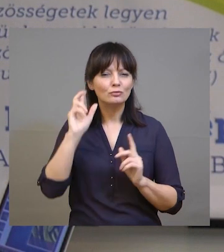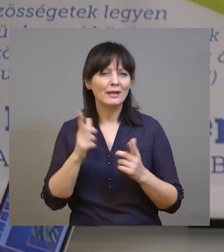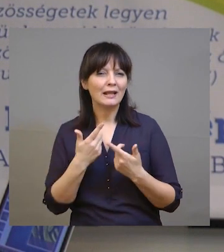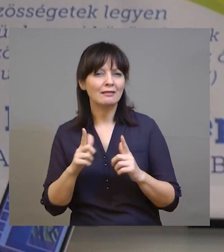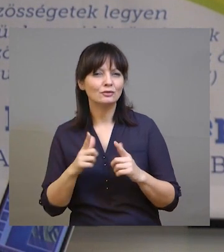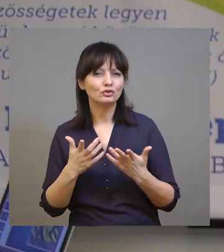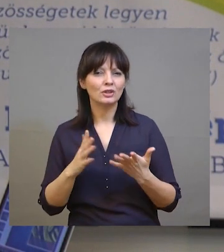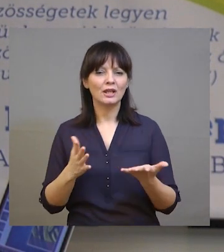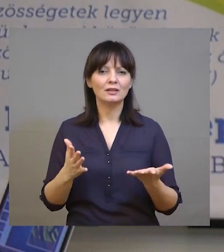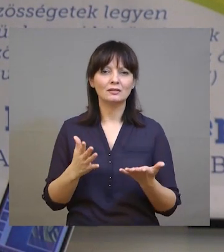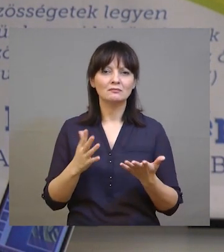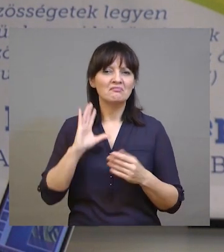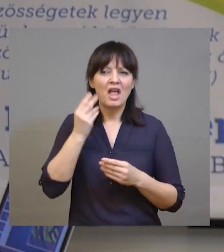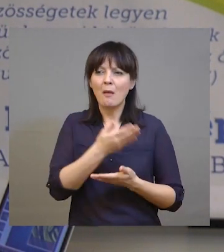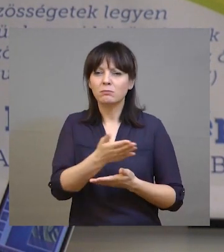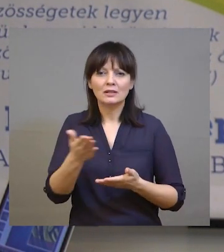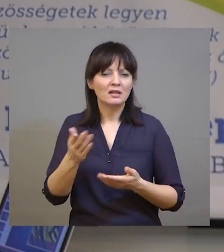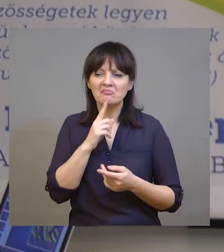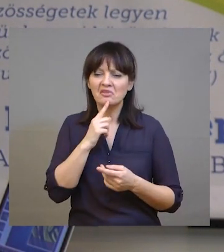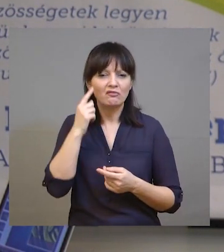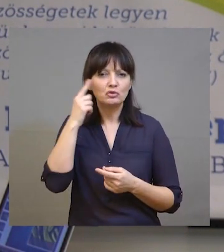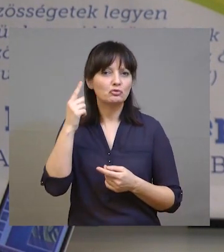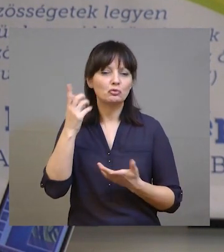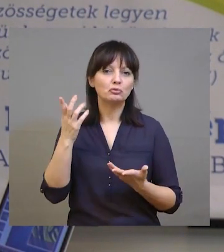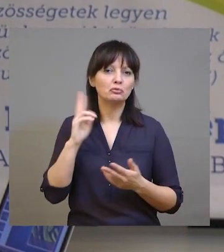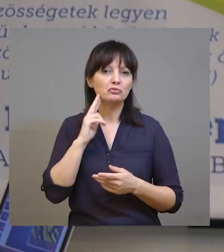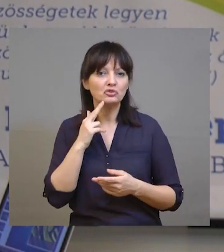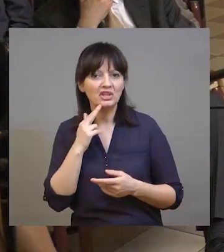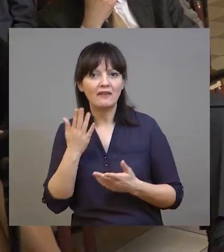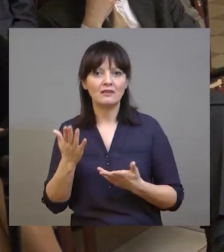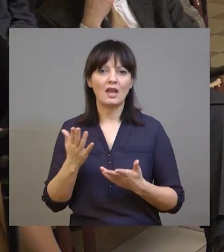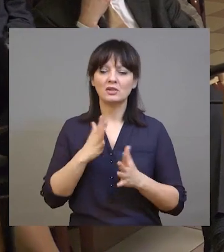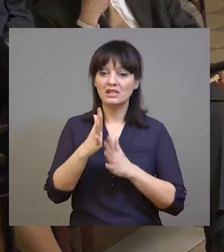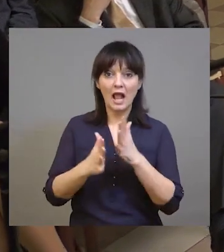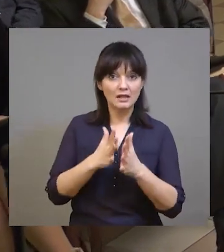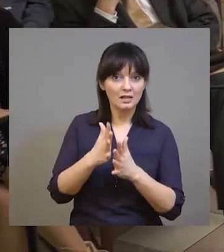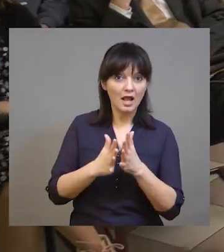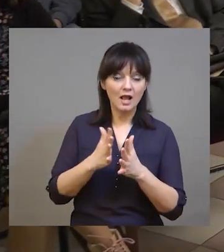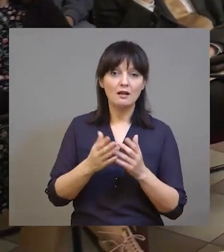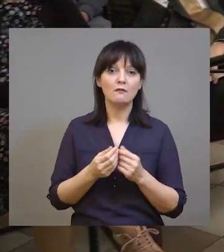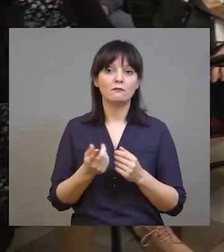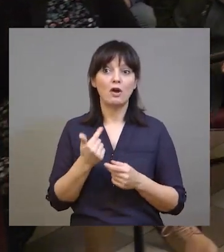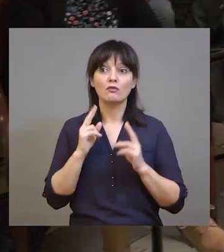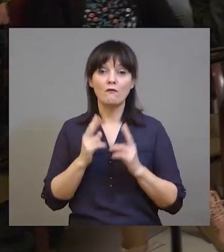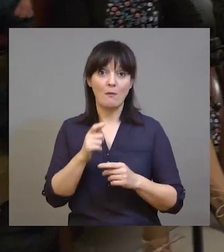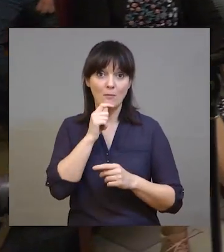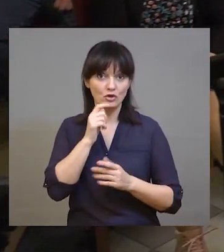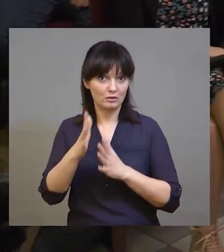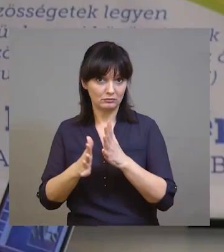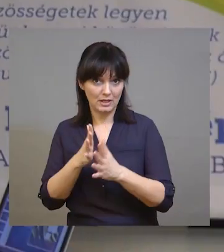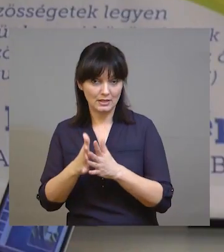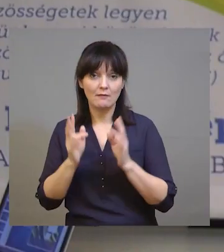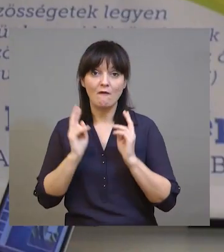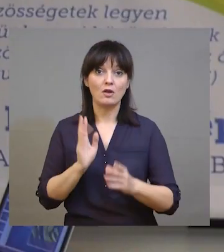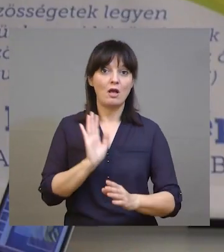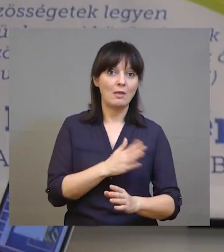hogy az az ismeretlenség, amiben ez benne van, az emberek nagyon keveset tudnak erről, a siketekről, a jelnyelvről, arról, hogy